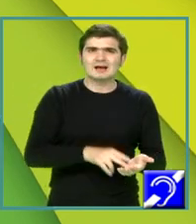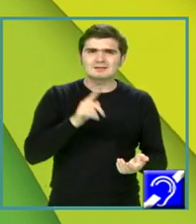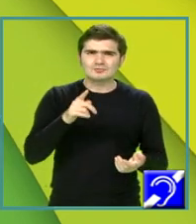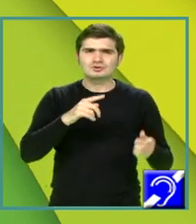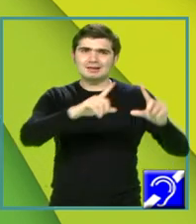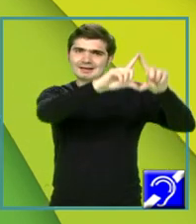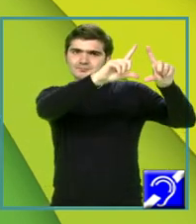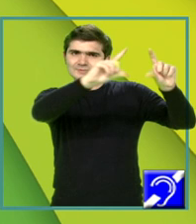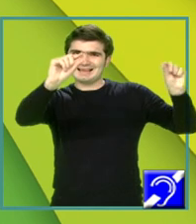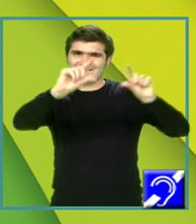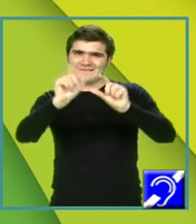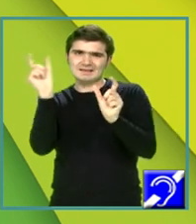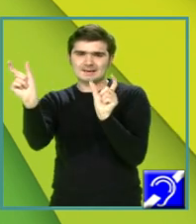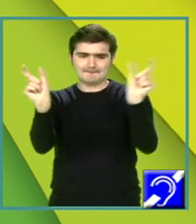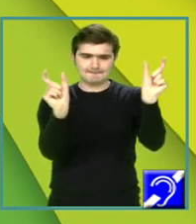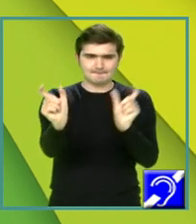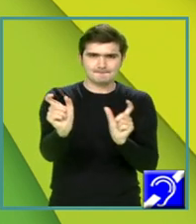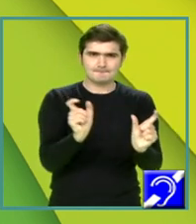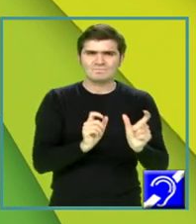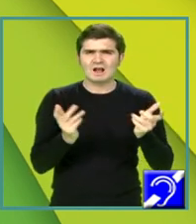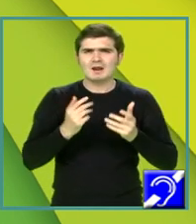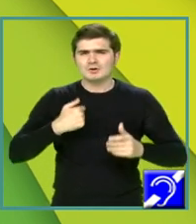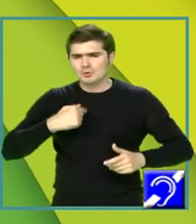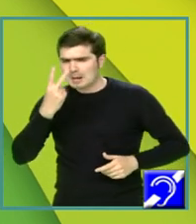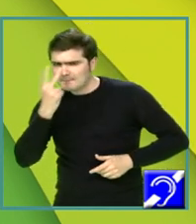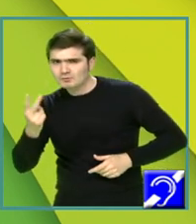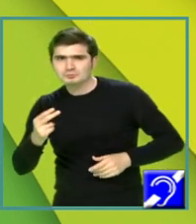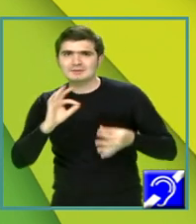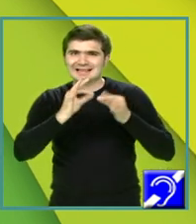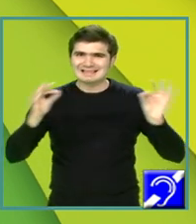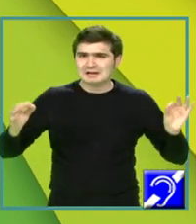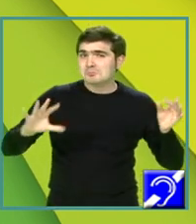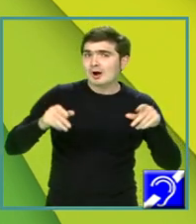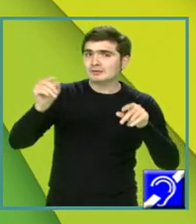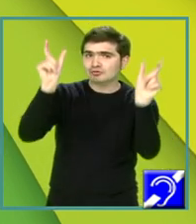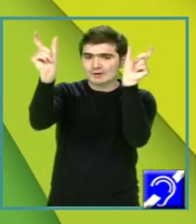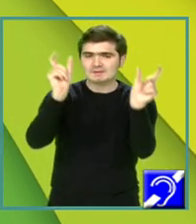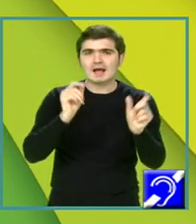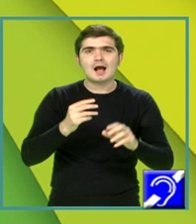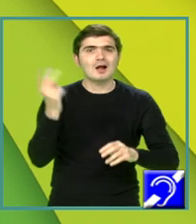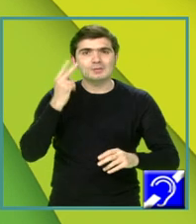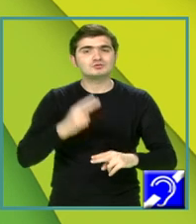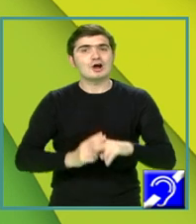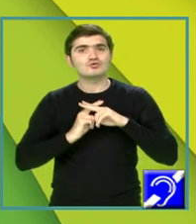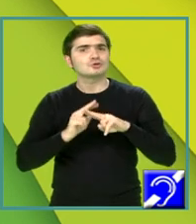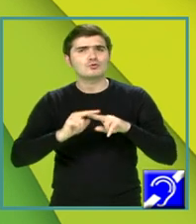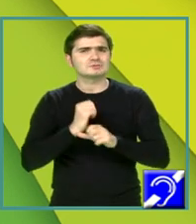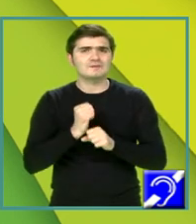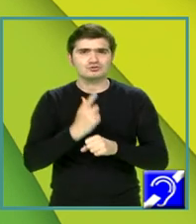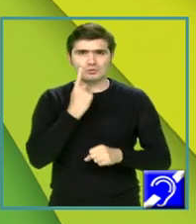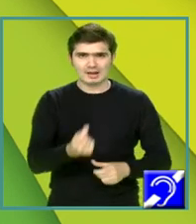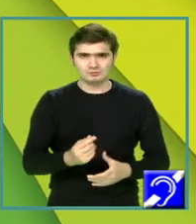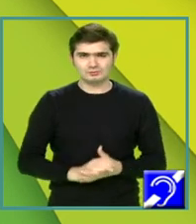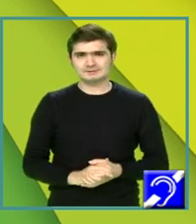structuri pe care eu le-am identificat în text și care ne-ar putea ajuta la formularea răspunsului. Vă